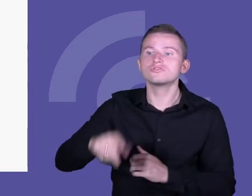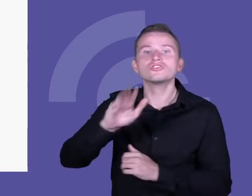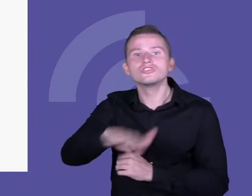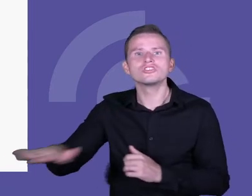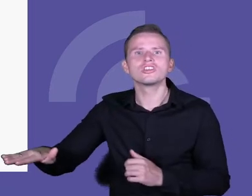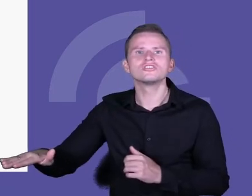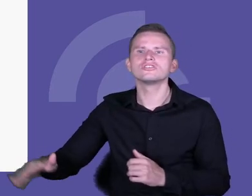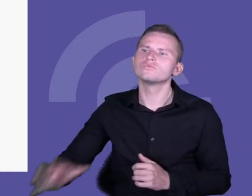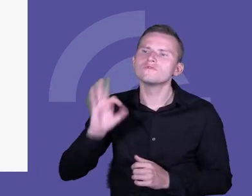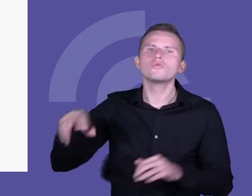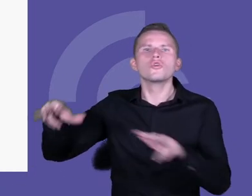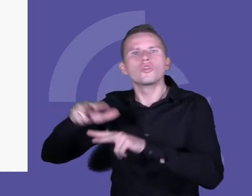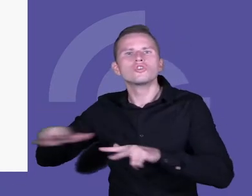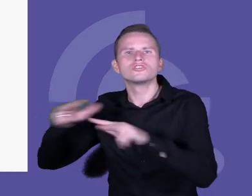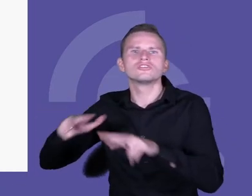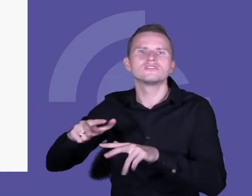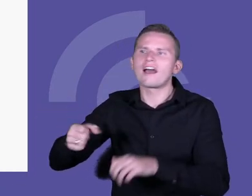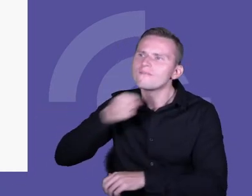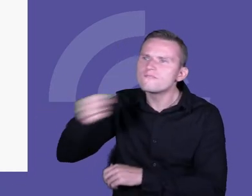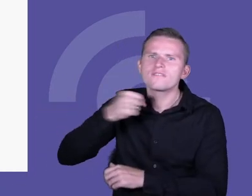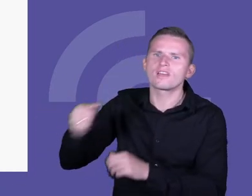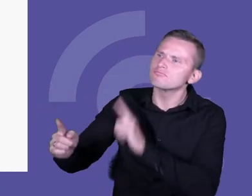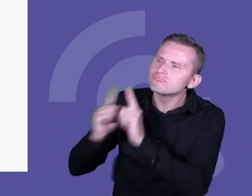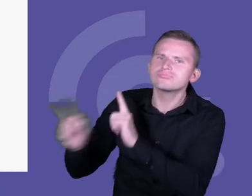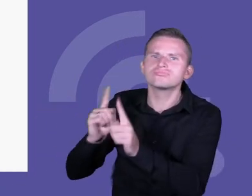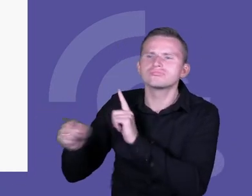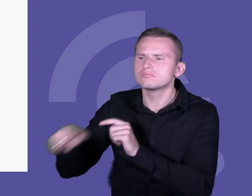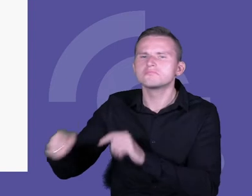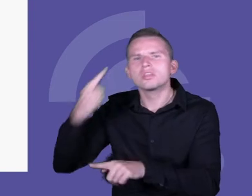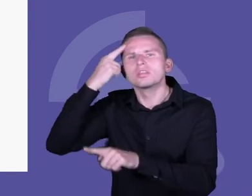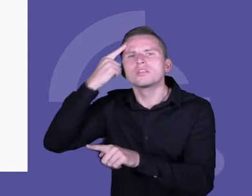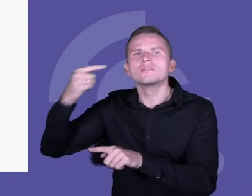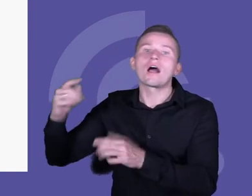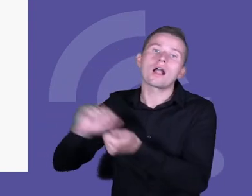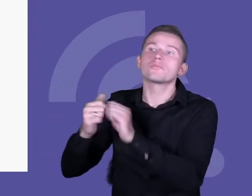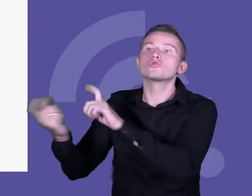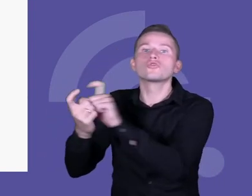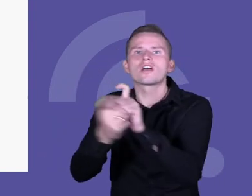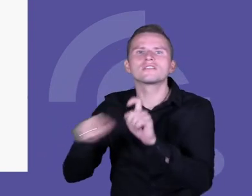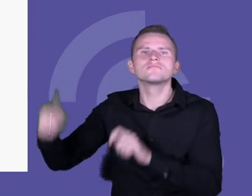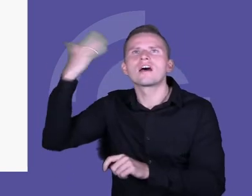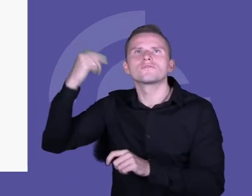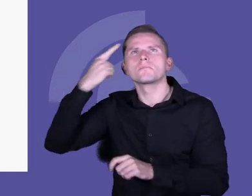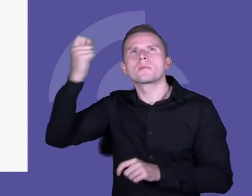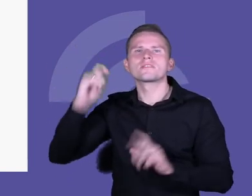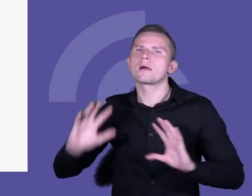rodziną, która pamięta czasy powstawania solidarności czy z sąsiadami, whatever, i